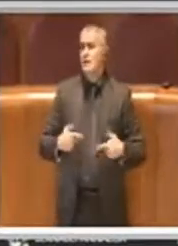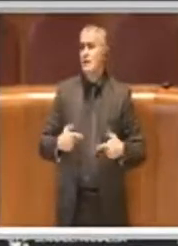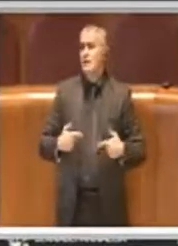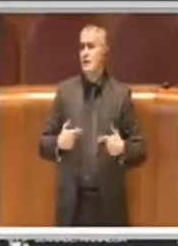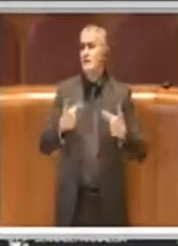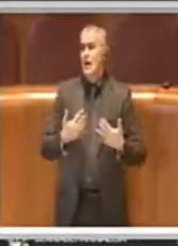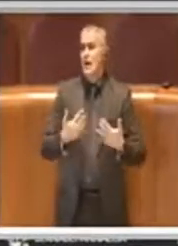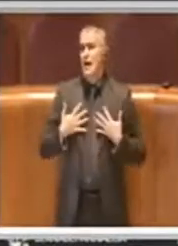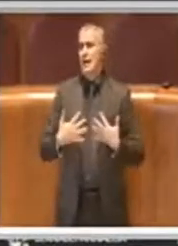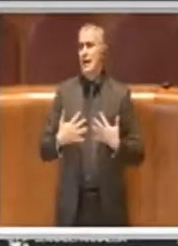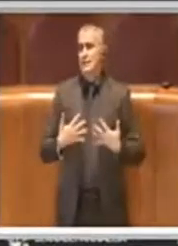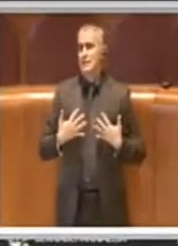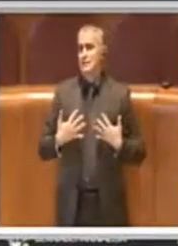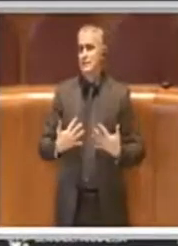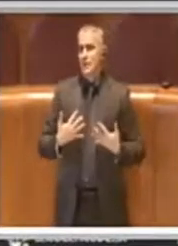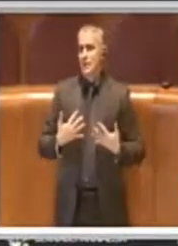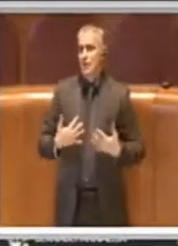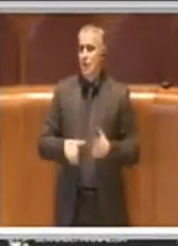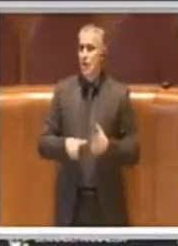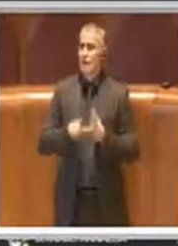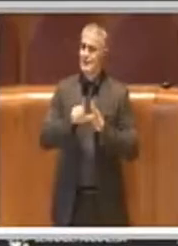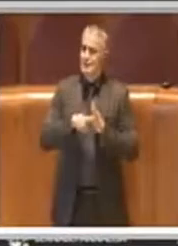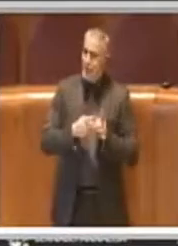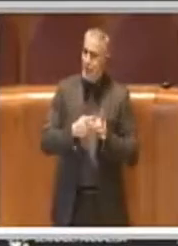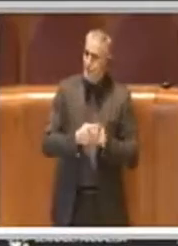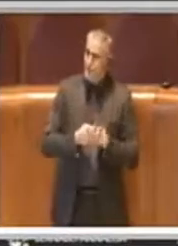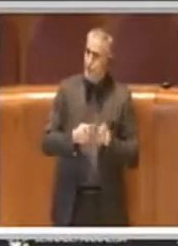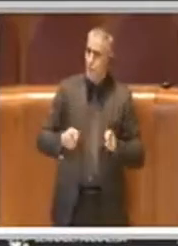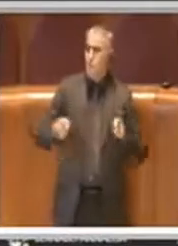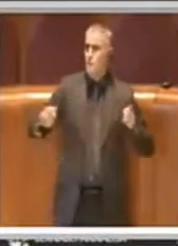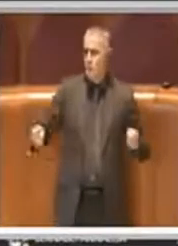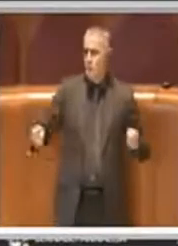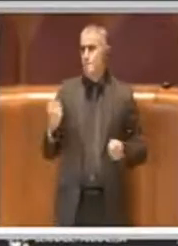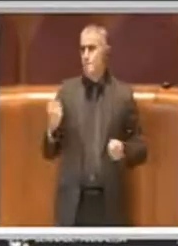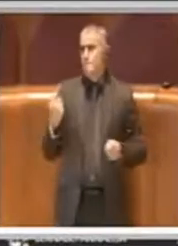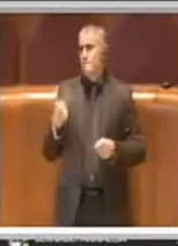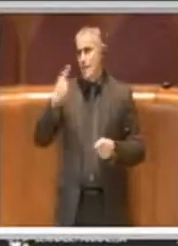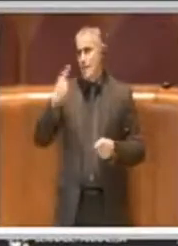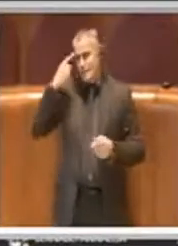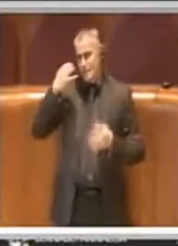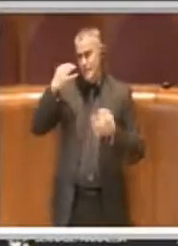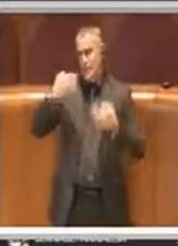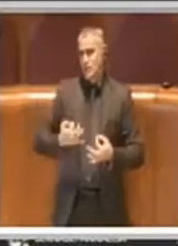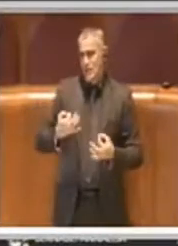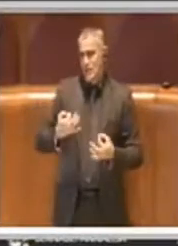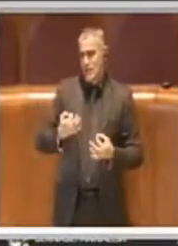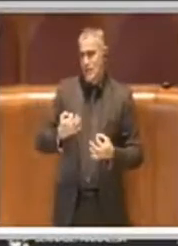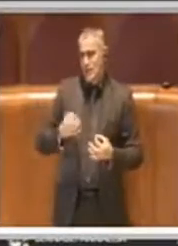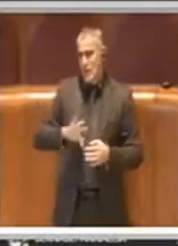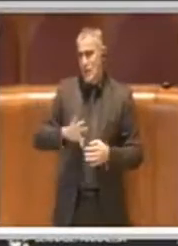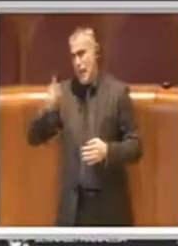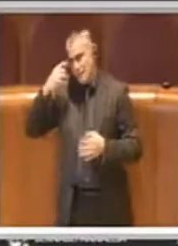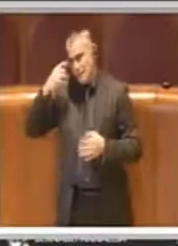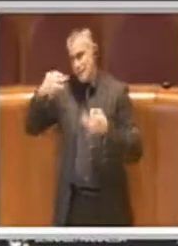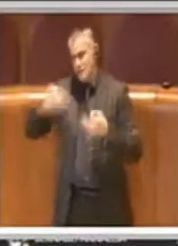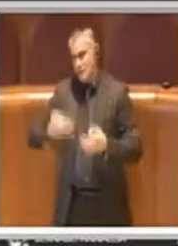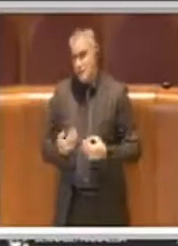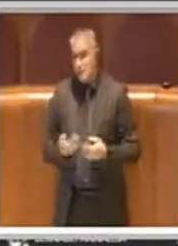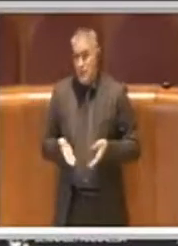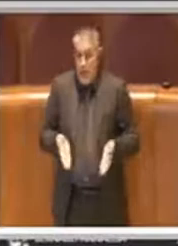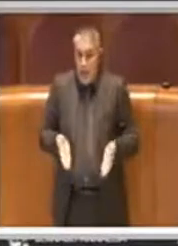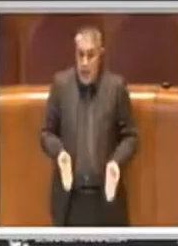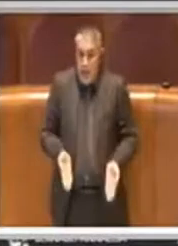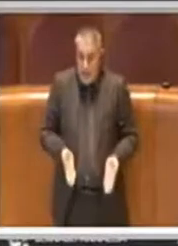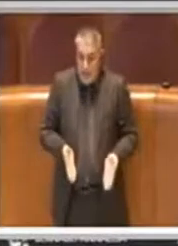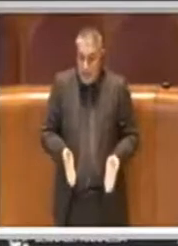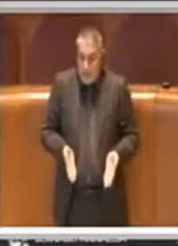per poter prendere anche delle decisioni, altri tipi di decisioni. Oggi comunque ragioniamo